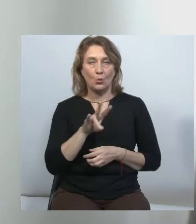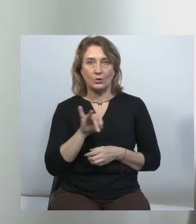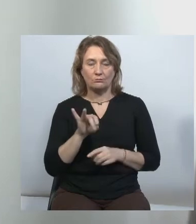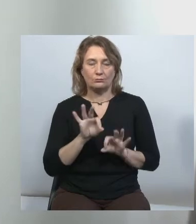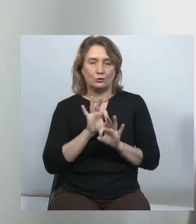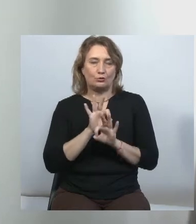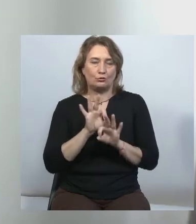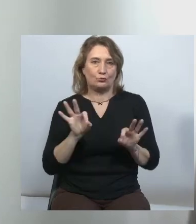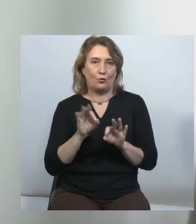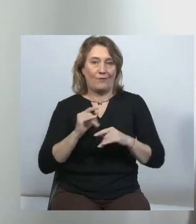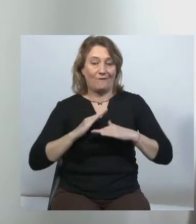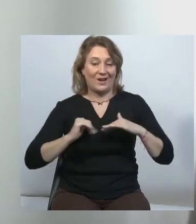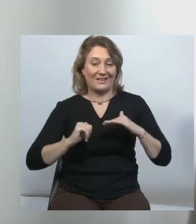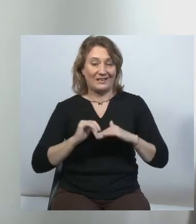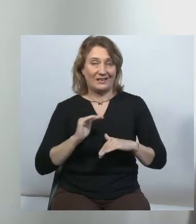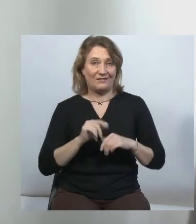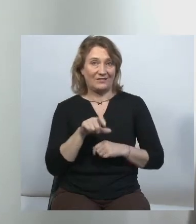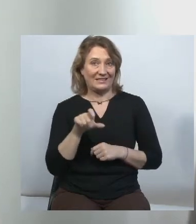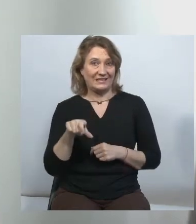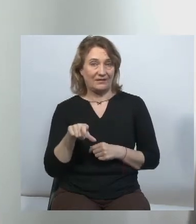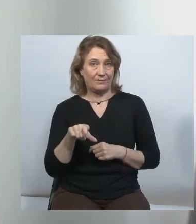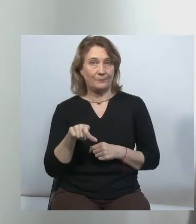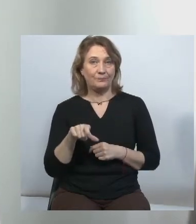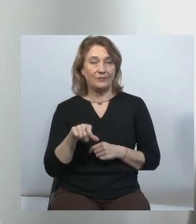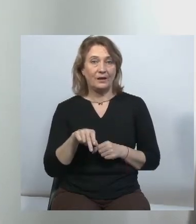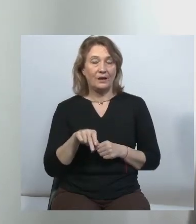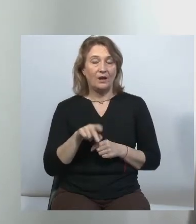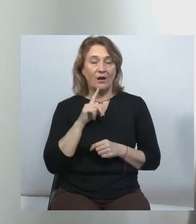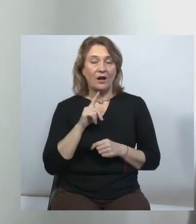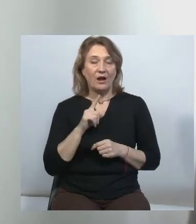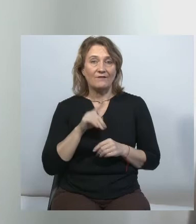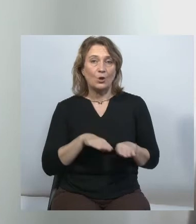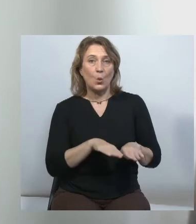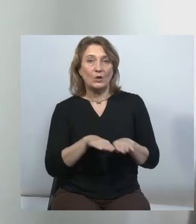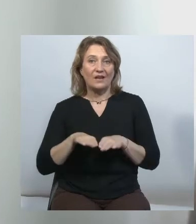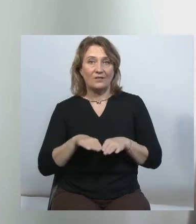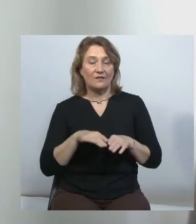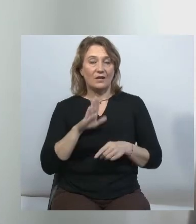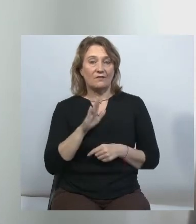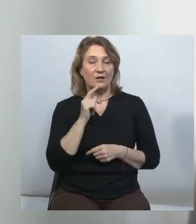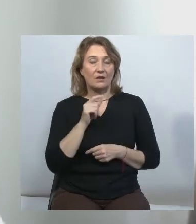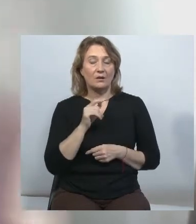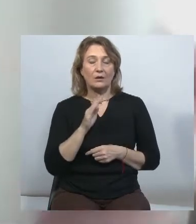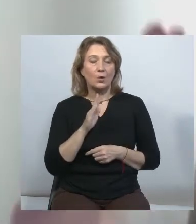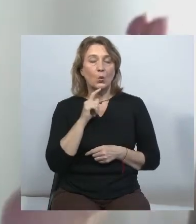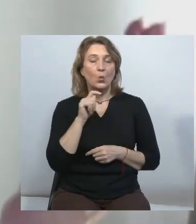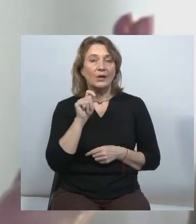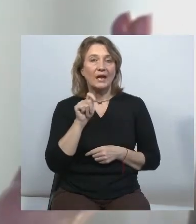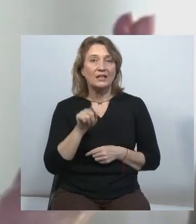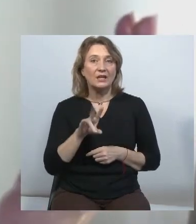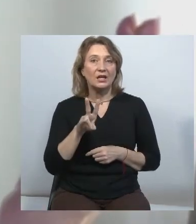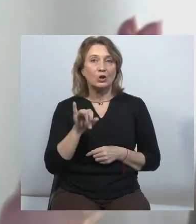фахівців, цей законопроєкт урівнює Україну з